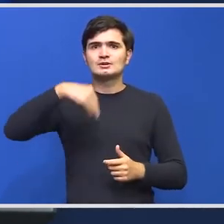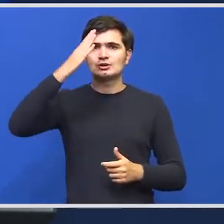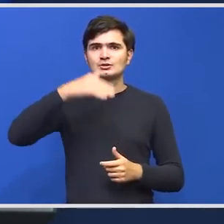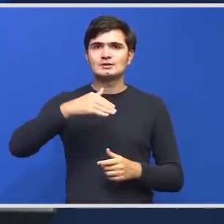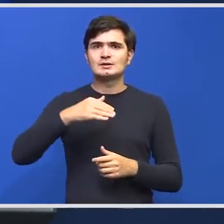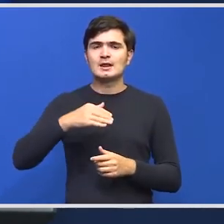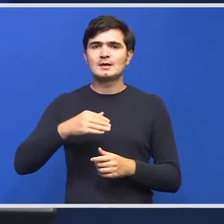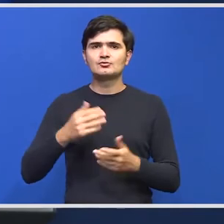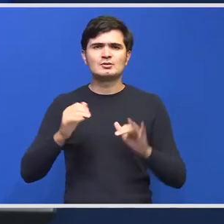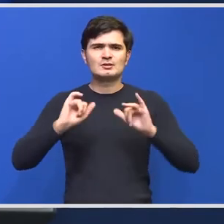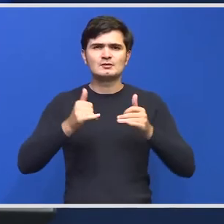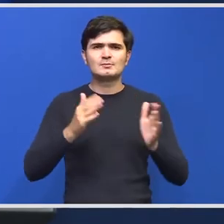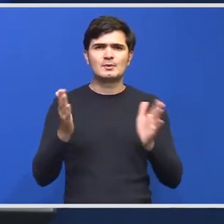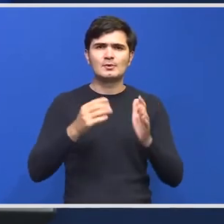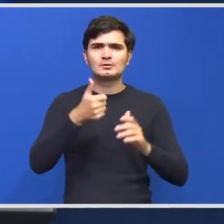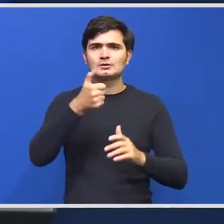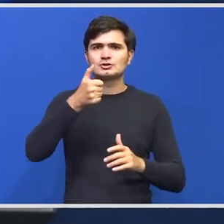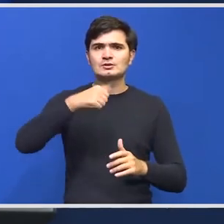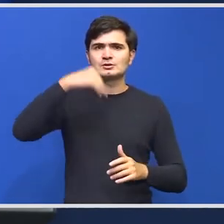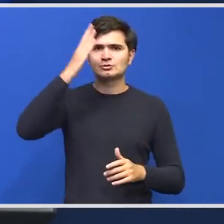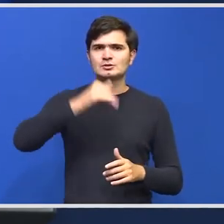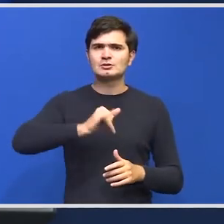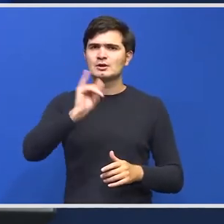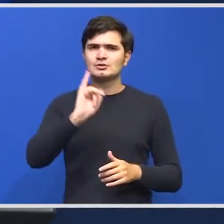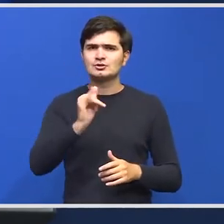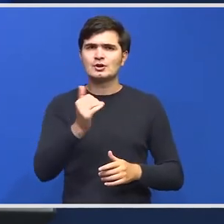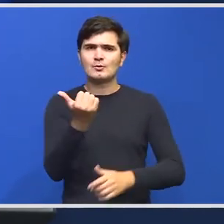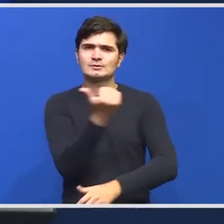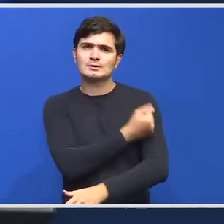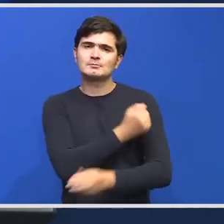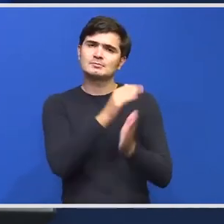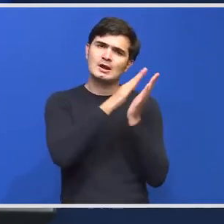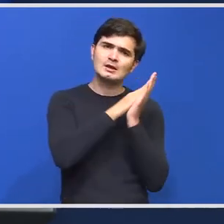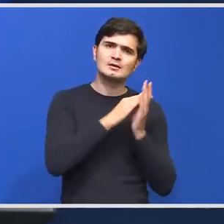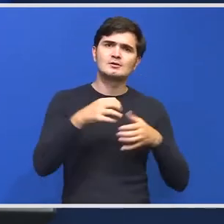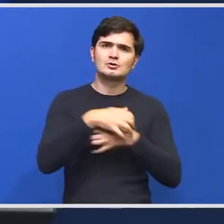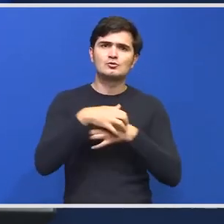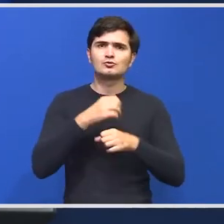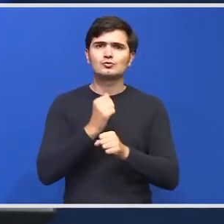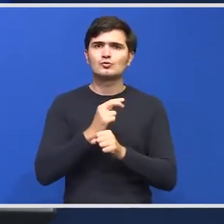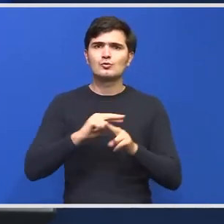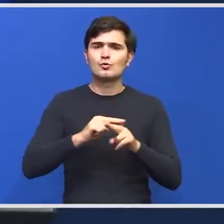timpul acestor 60 de zile? Cine va tranquiliza ursul? Cum se va face relocarea?